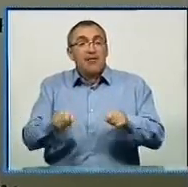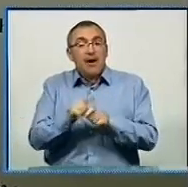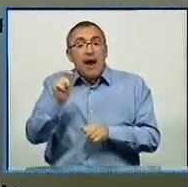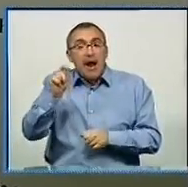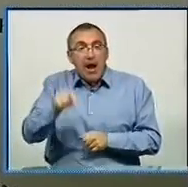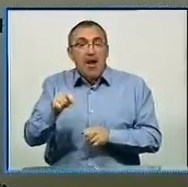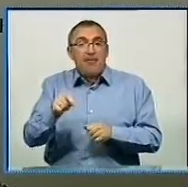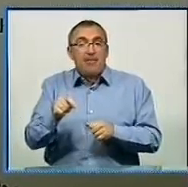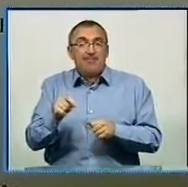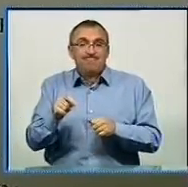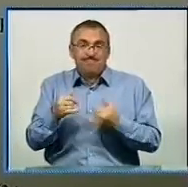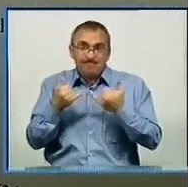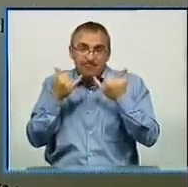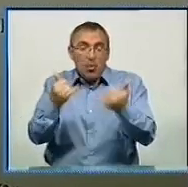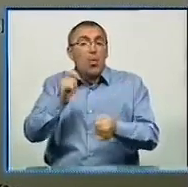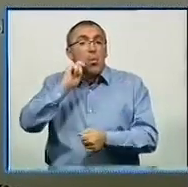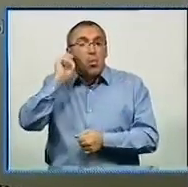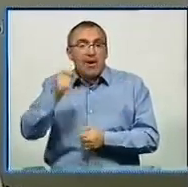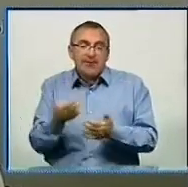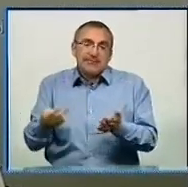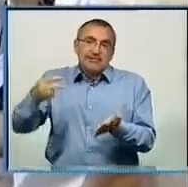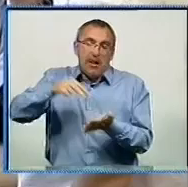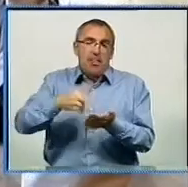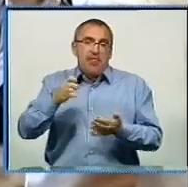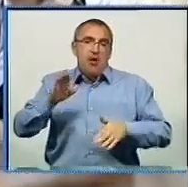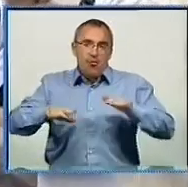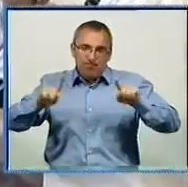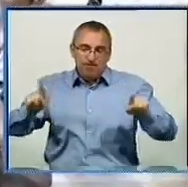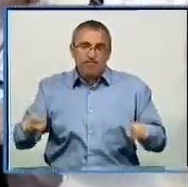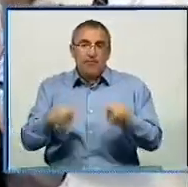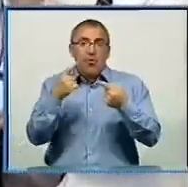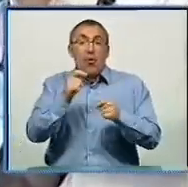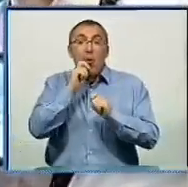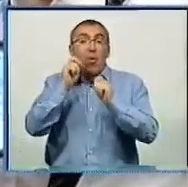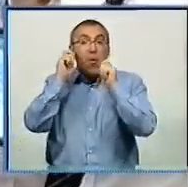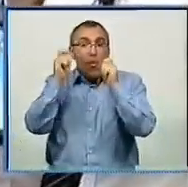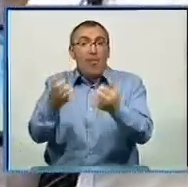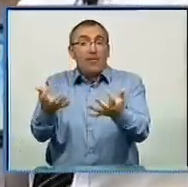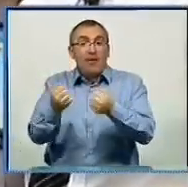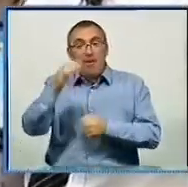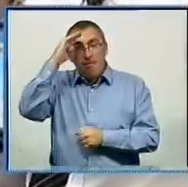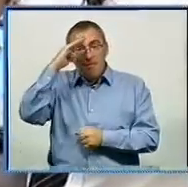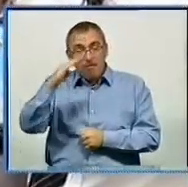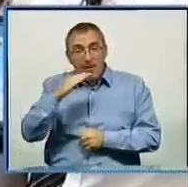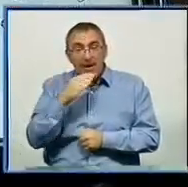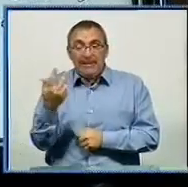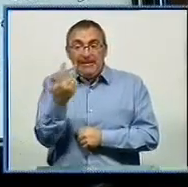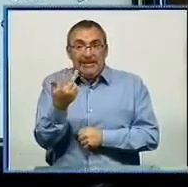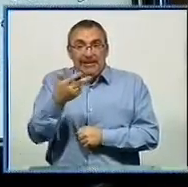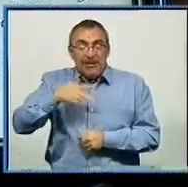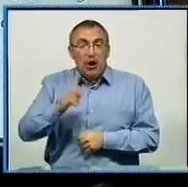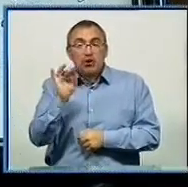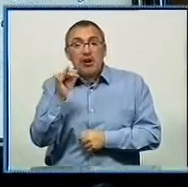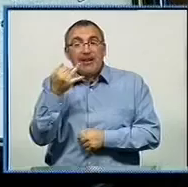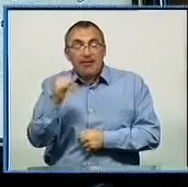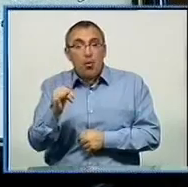капельку прикласти до того, щоб Україна ставала на ноги і піднімалася. Довгоочікуваний подарунок отримав і батько Трійні Анатолій Крижанівський.